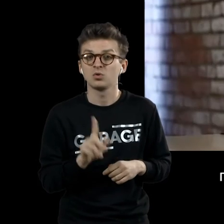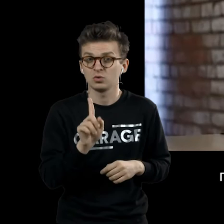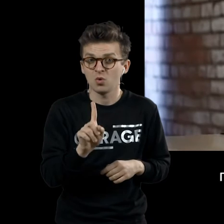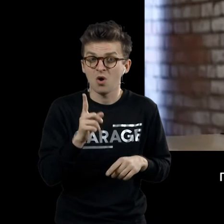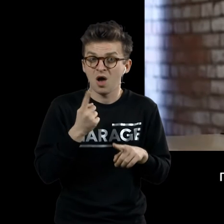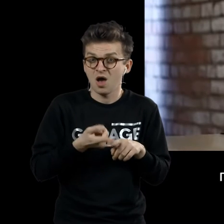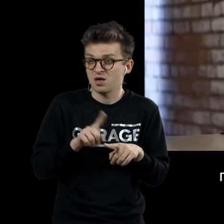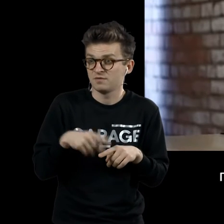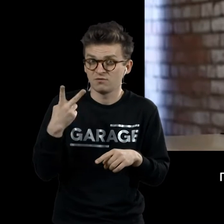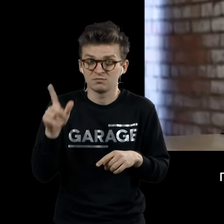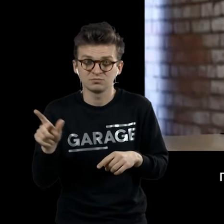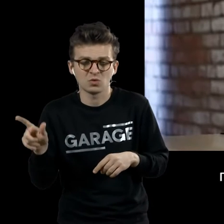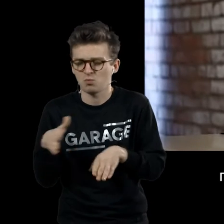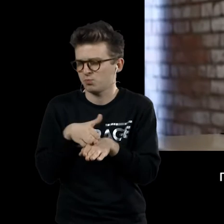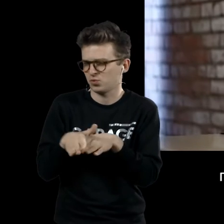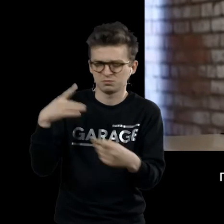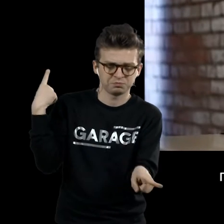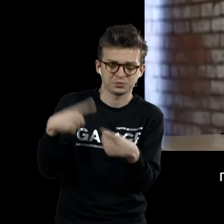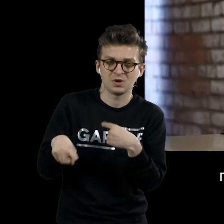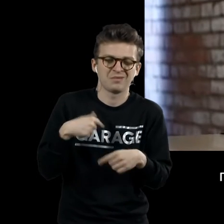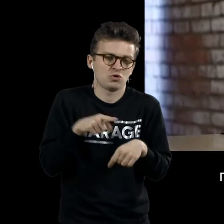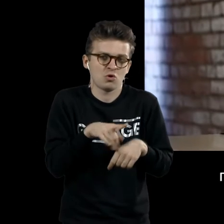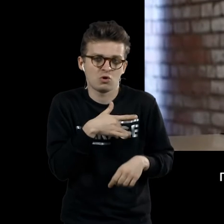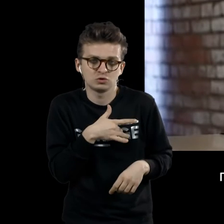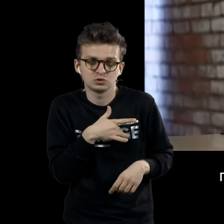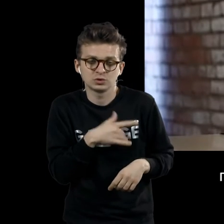абсолютных антиподов, как нам кажется.